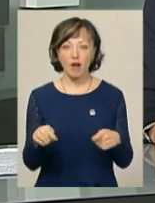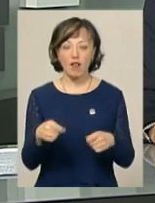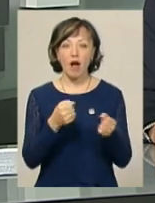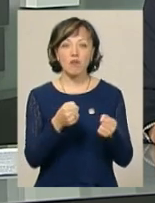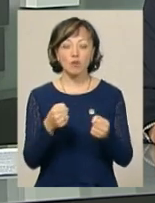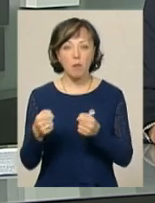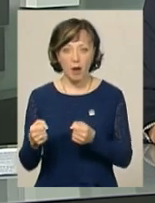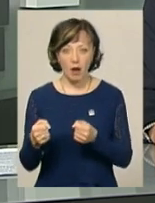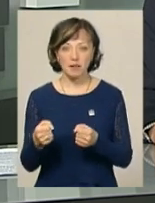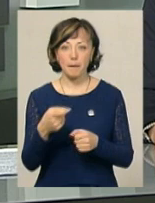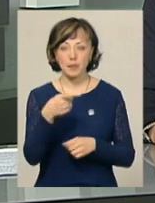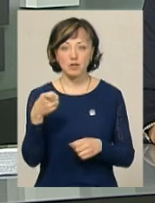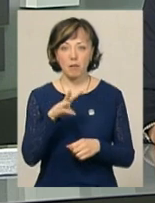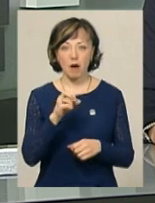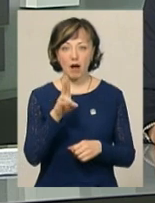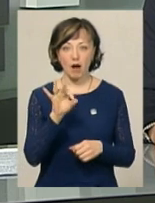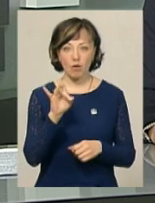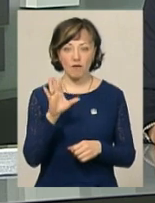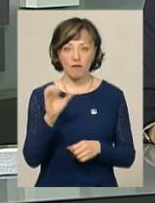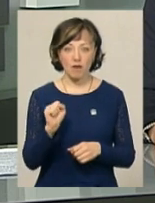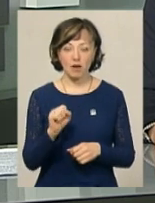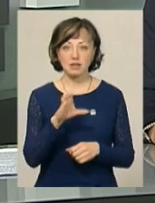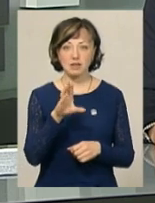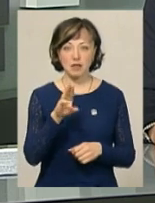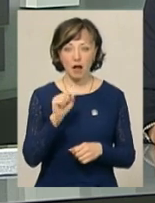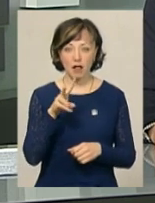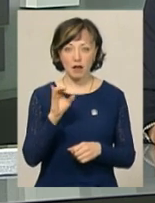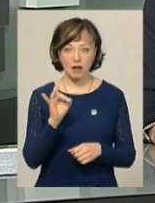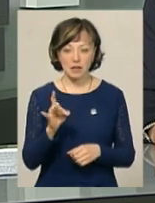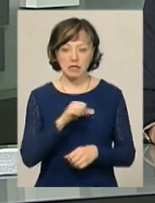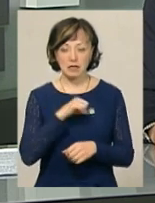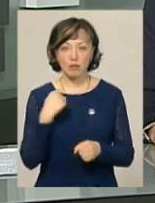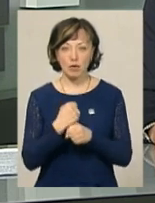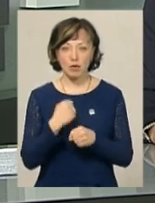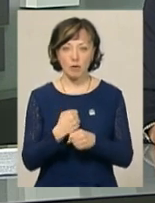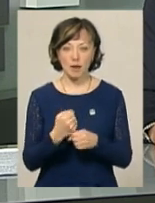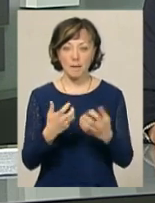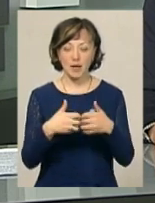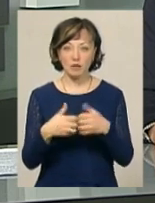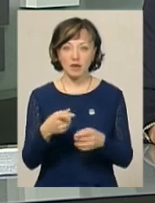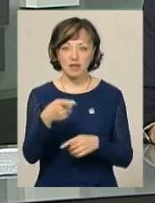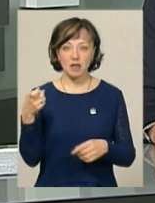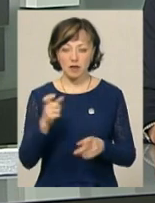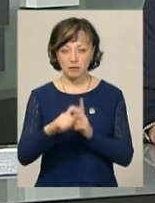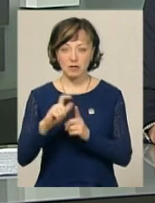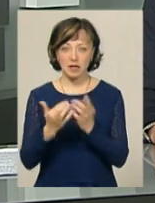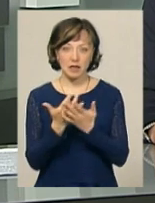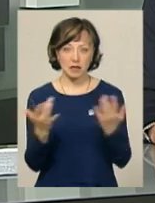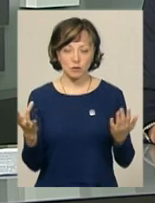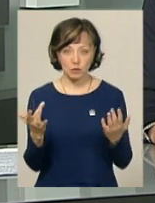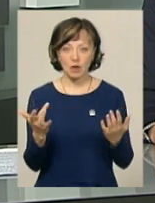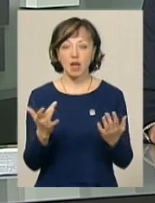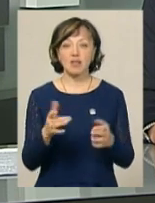Калашникова, пістолети Макарова та Сталкер, а також саморобні пристрої для відстрілу набоями різного калібру. За фактом